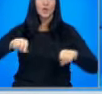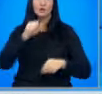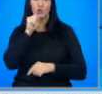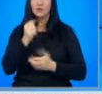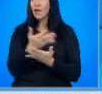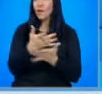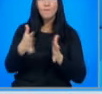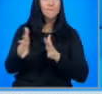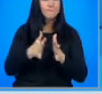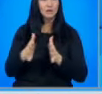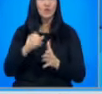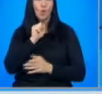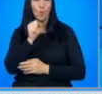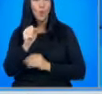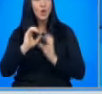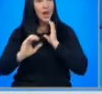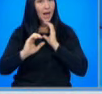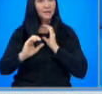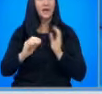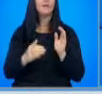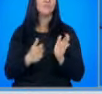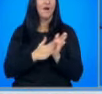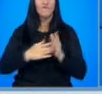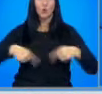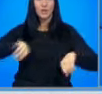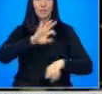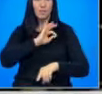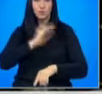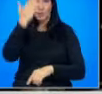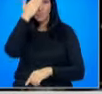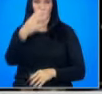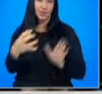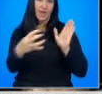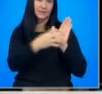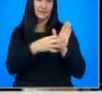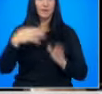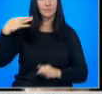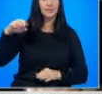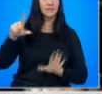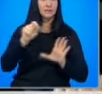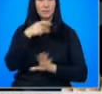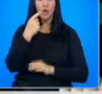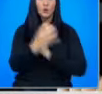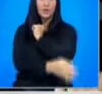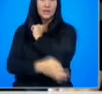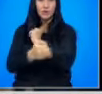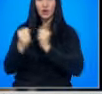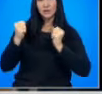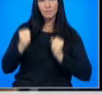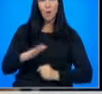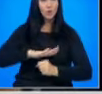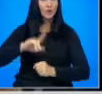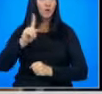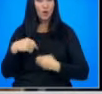По поведобилея си факултетът получи и почетния знак на президента. 70 години история, стабилна